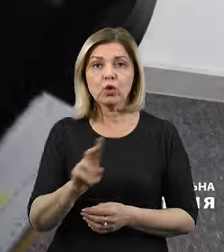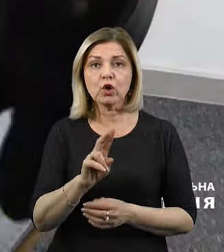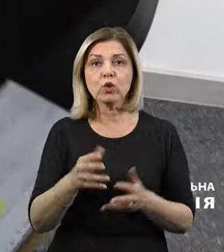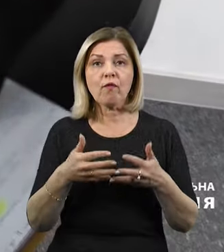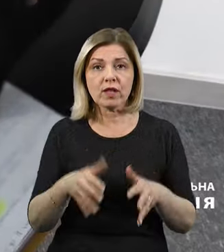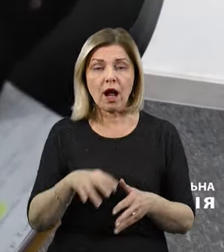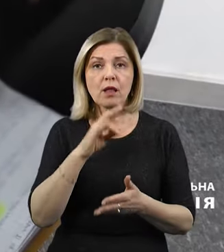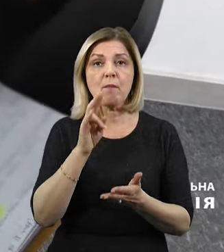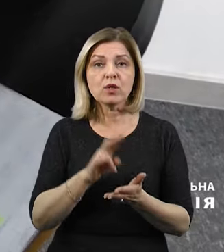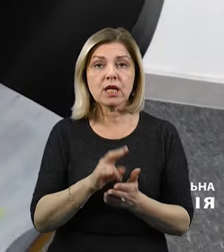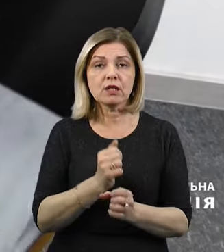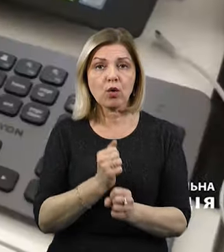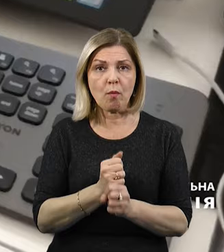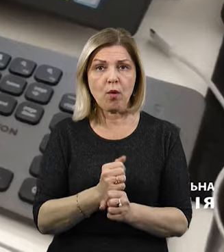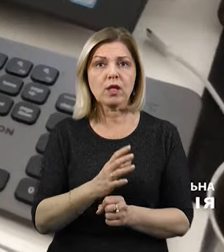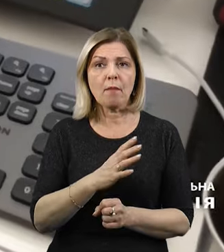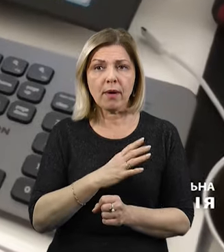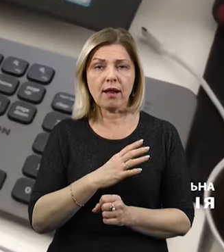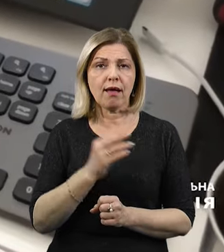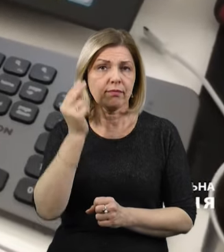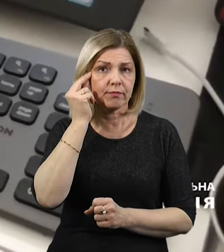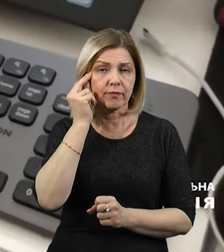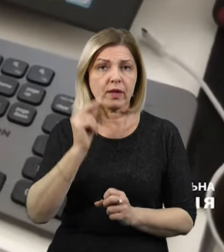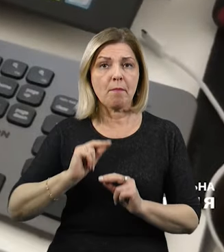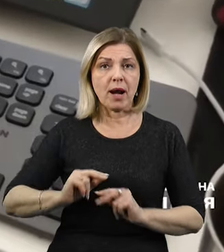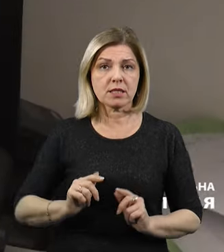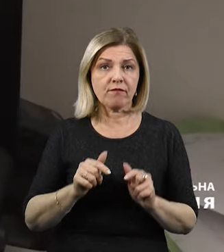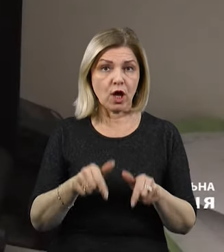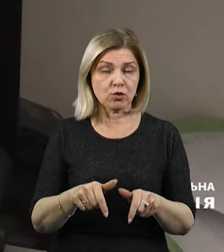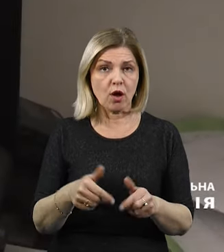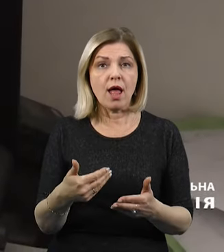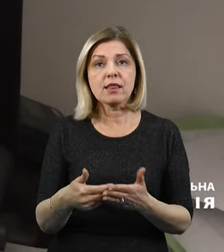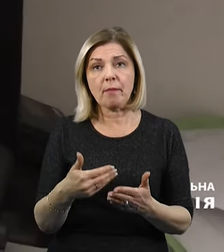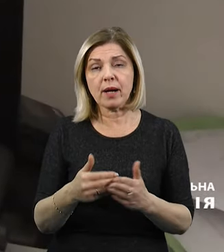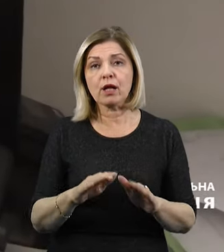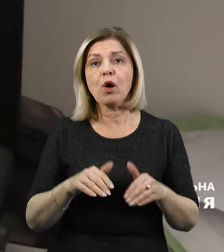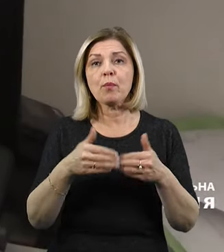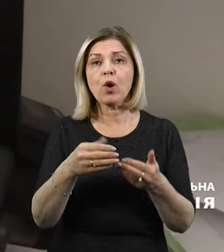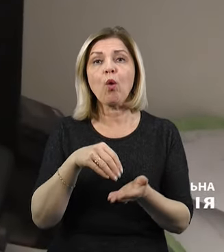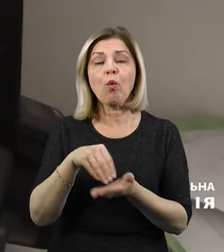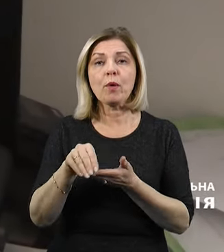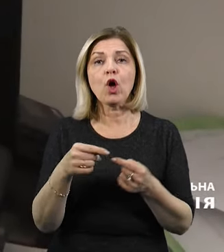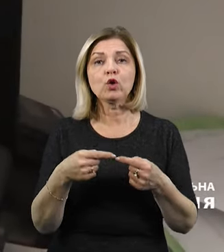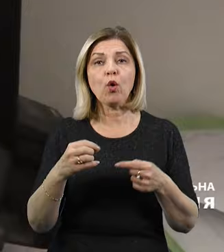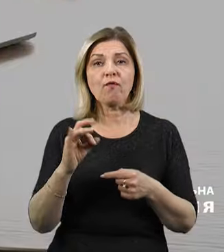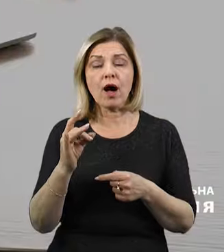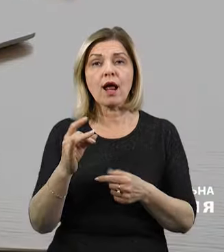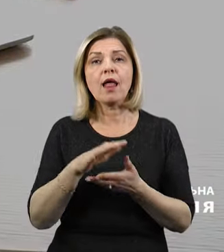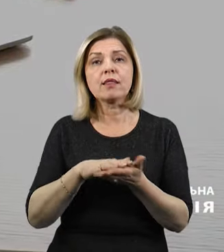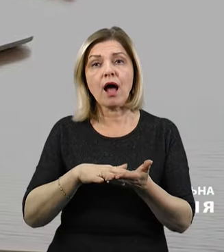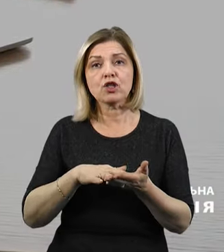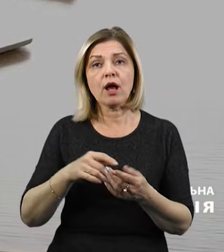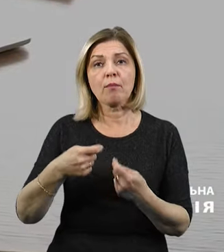одним зі способів шахрайства стало фейкове працевлаштування. Коли, наприклад, пропонують купити товар для начебто подальшого вигідного перепродажу,